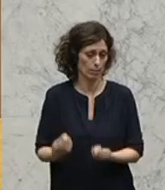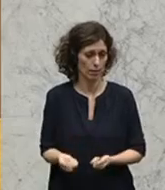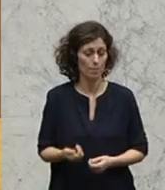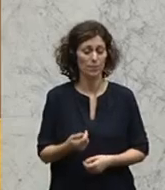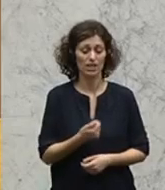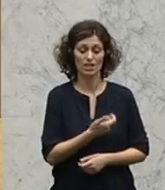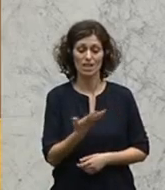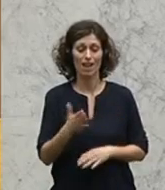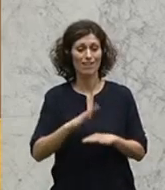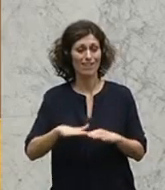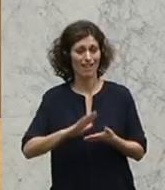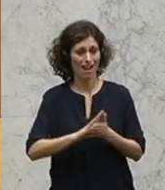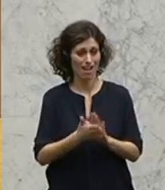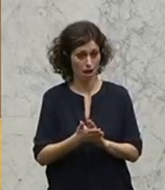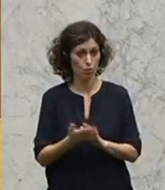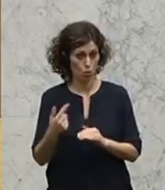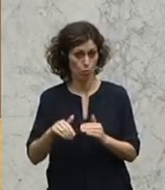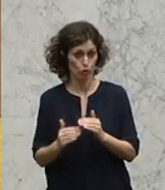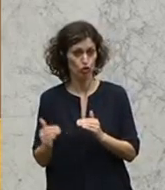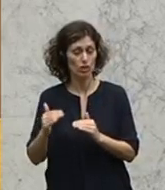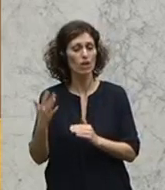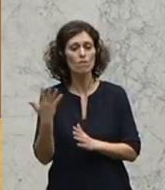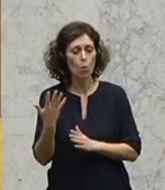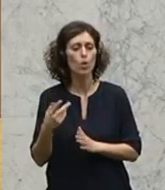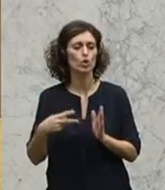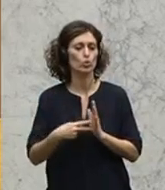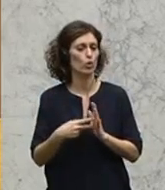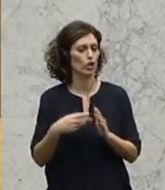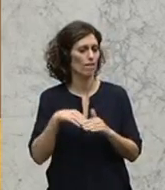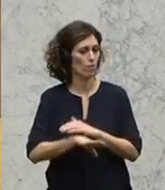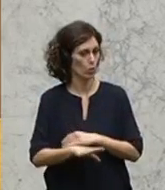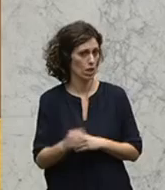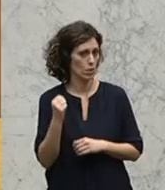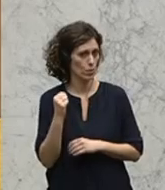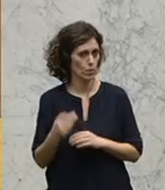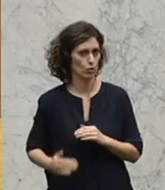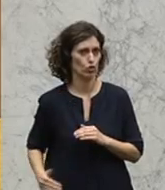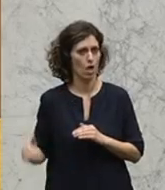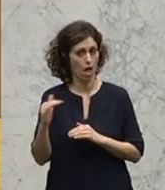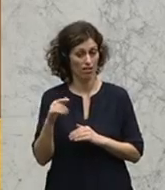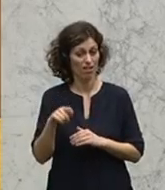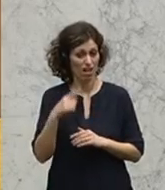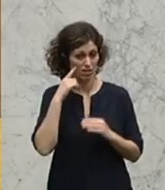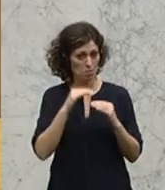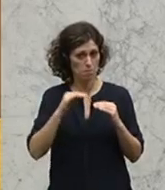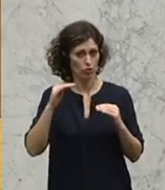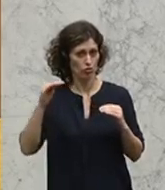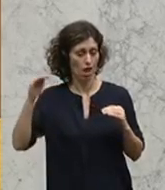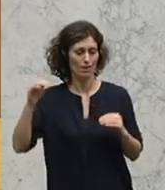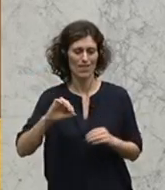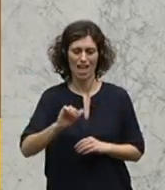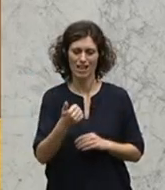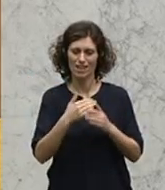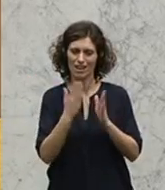der Kinderehen steigt vor allem unter syrischen Flüchtlingen rapid an. Hier ist die Tendenz stark steigend. Im ersten